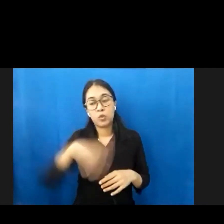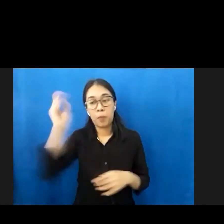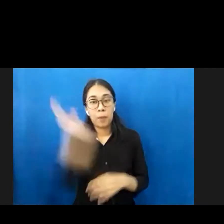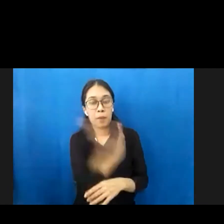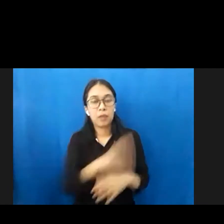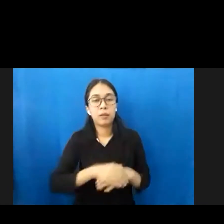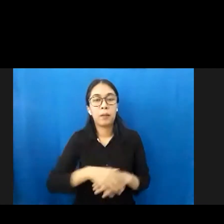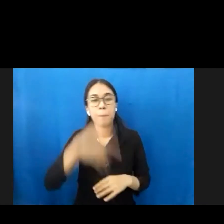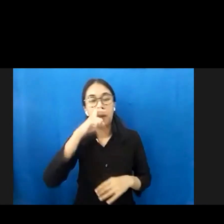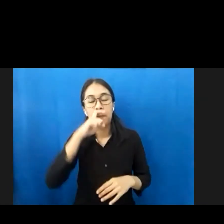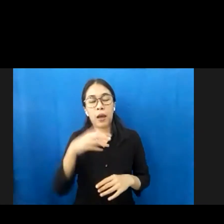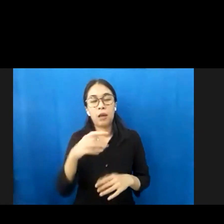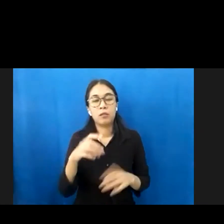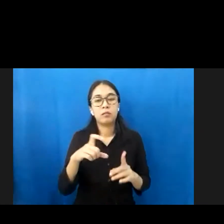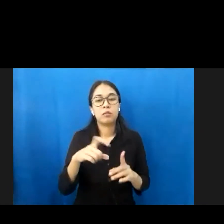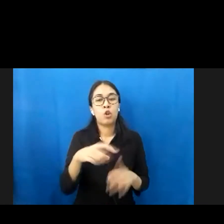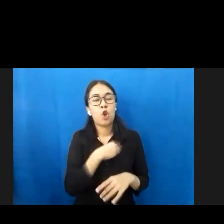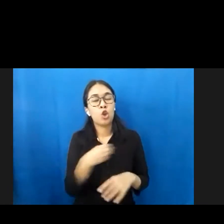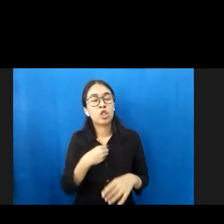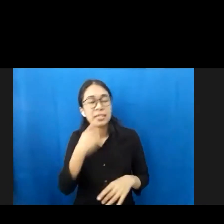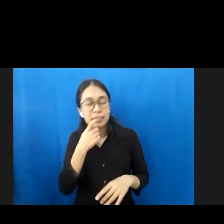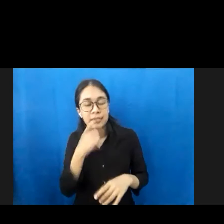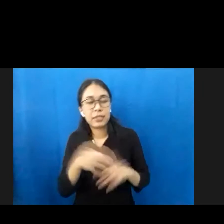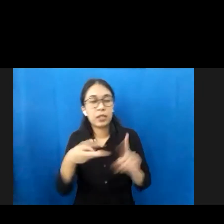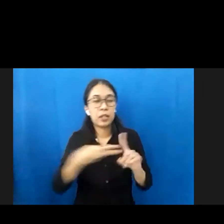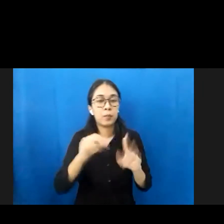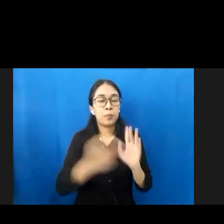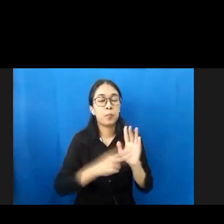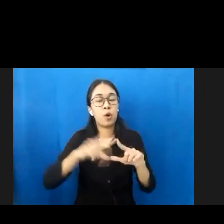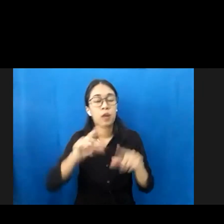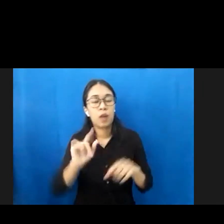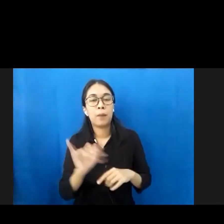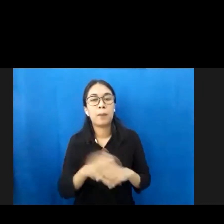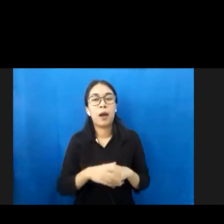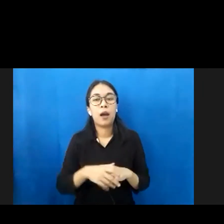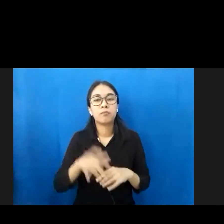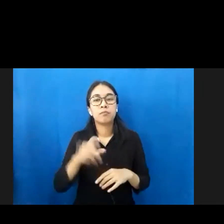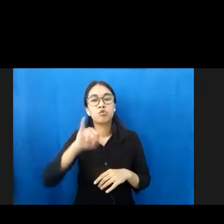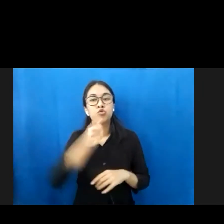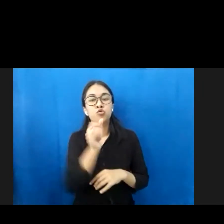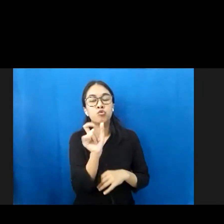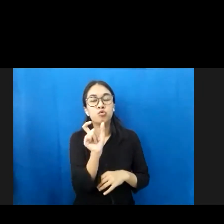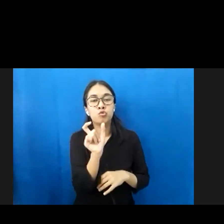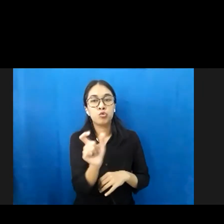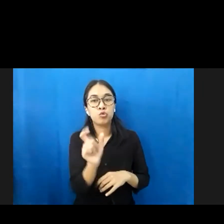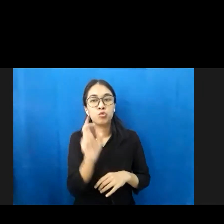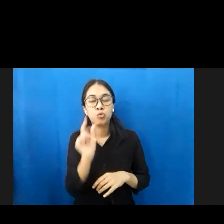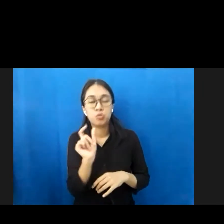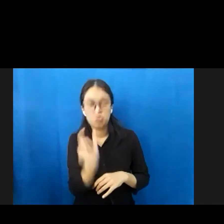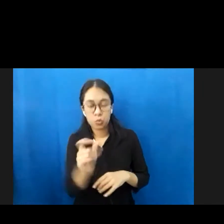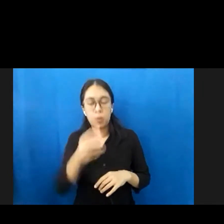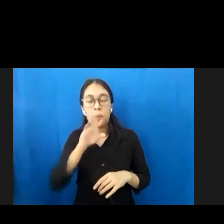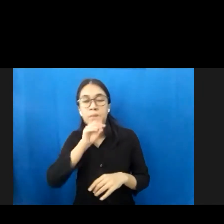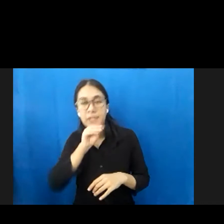Bonar Sinaga MKS, yang juga merupakan juru bicara Satgas COVID-19 Kabupaten Sumba Barat. Waktu dan